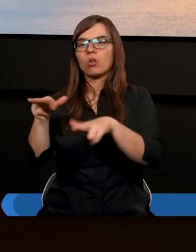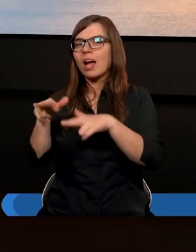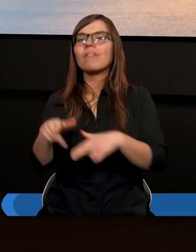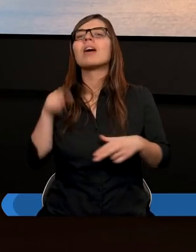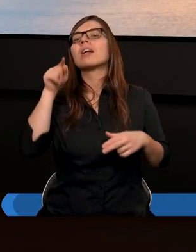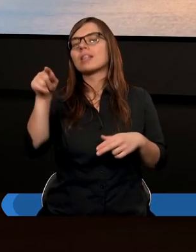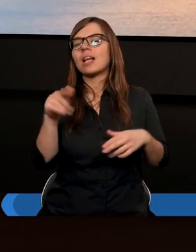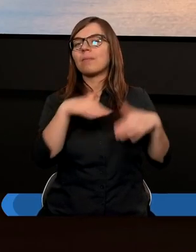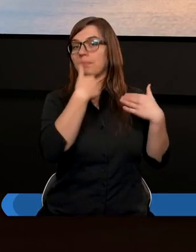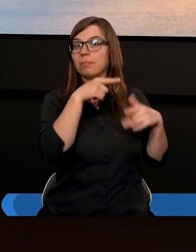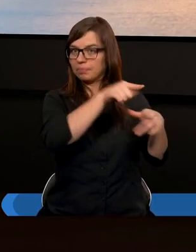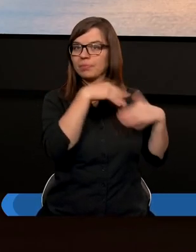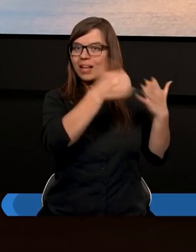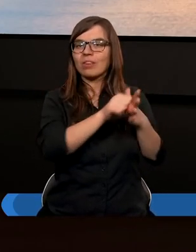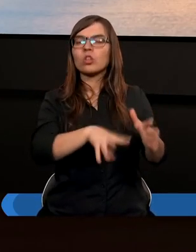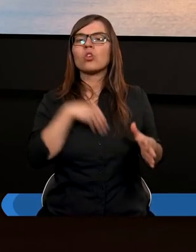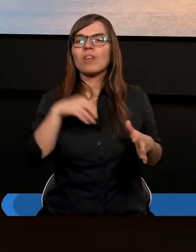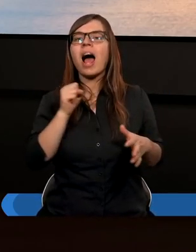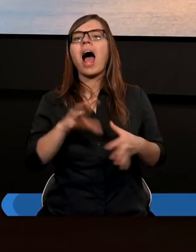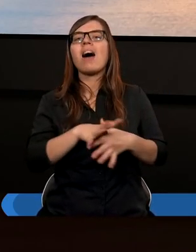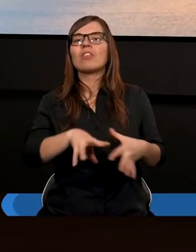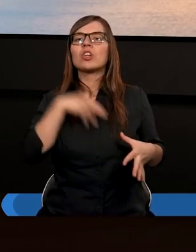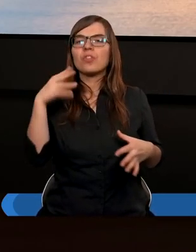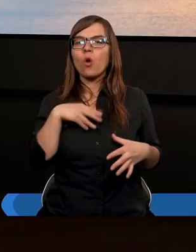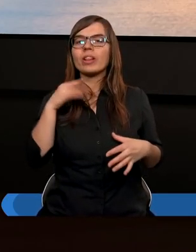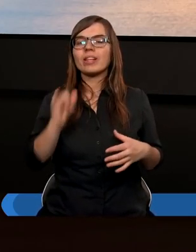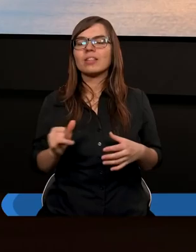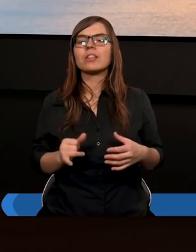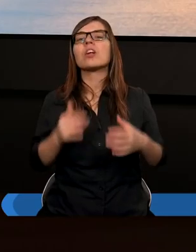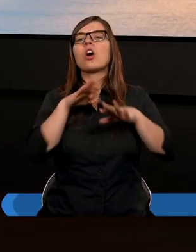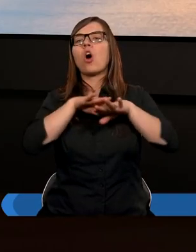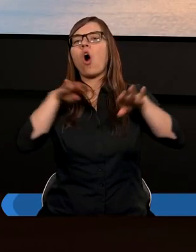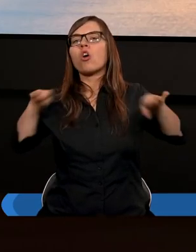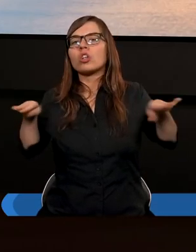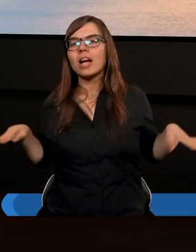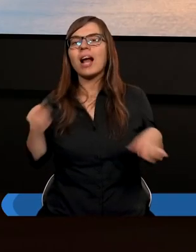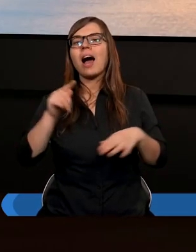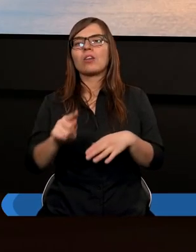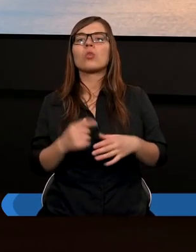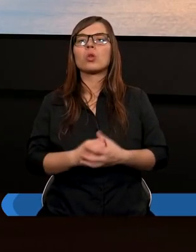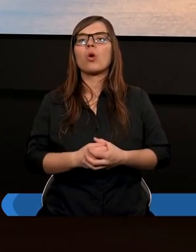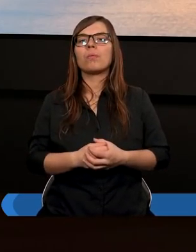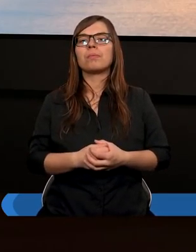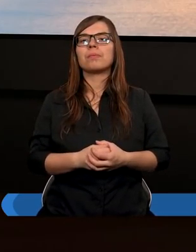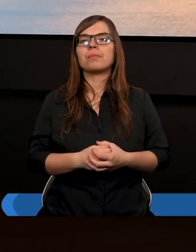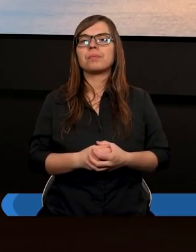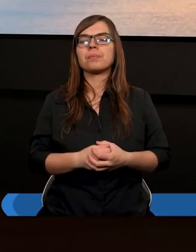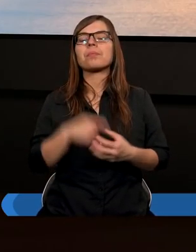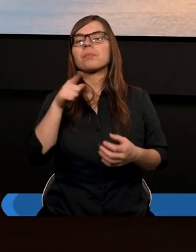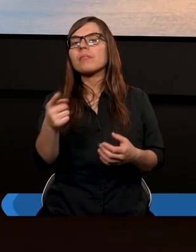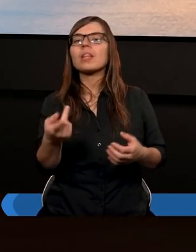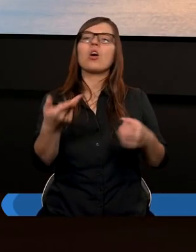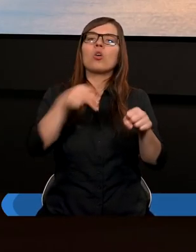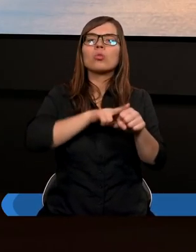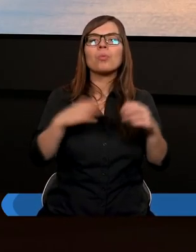Dawano do świątyni, a w świątyni rozdzielano to, któremu